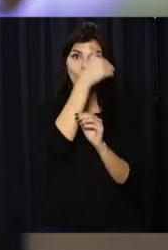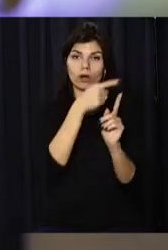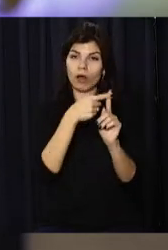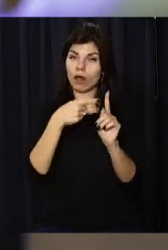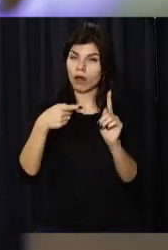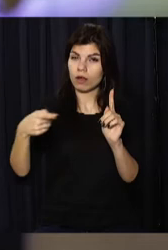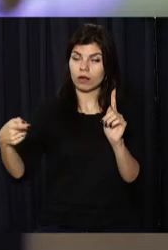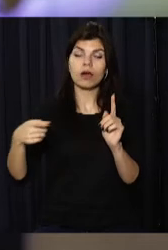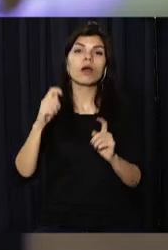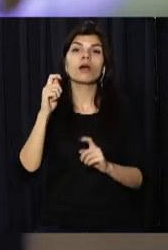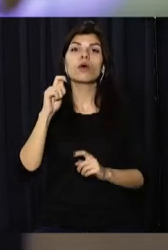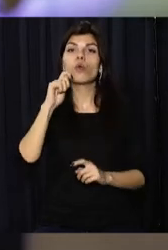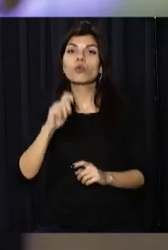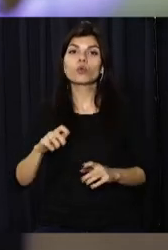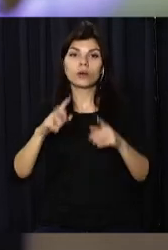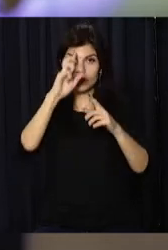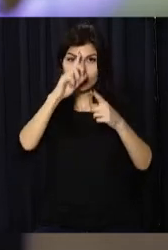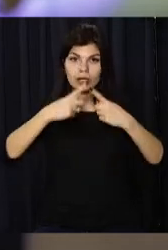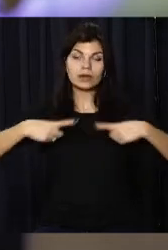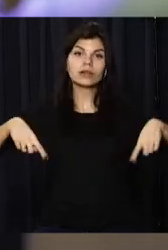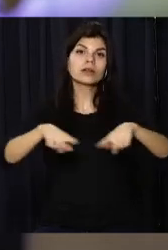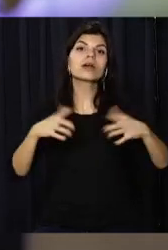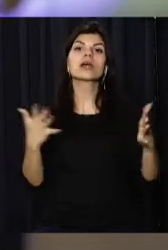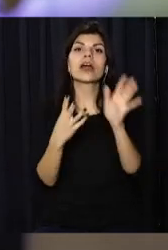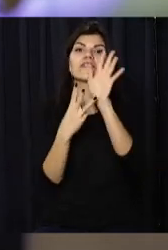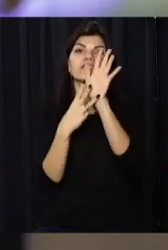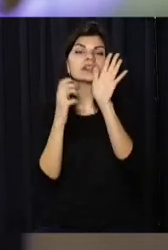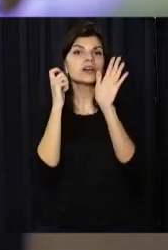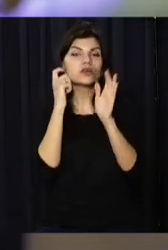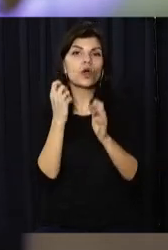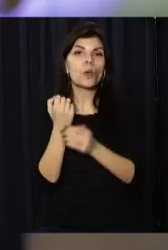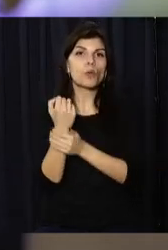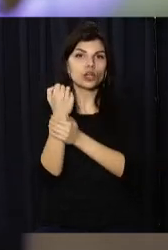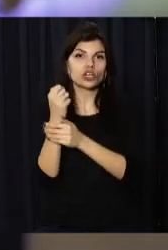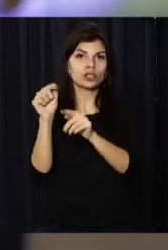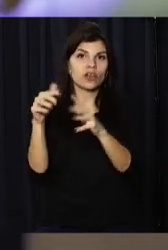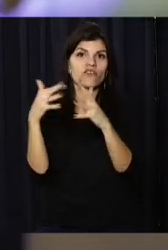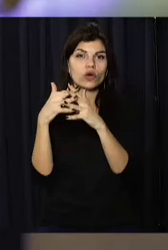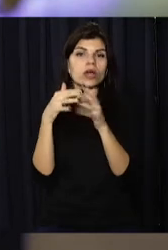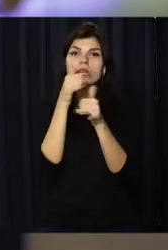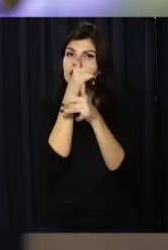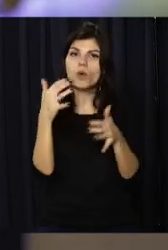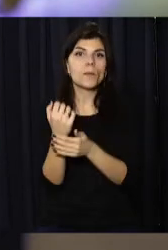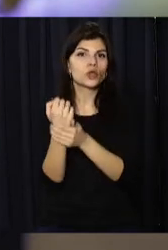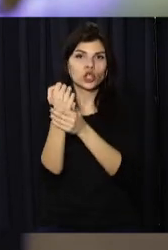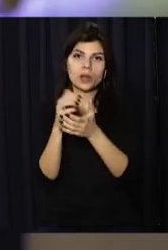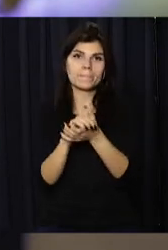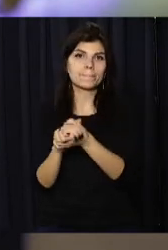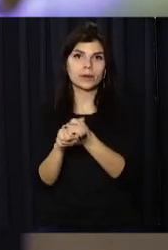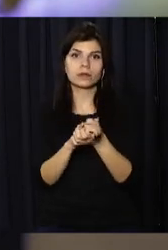Країна, яка вісім років підтримує війну, не може підтримувати мир,